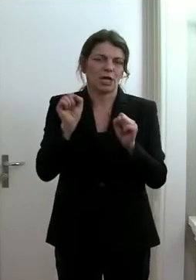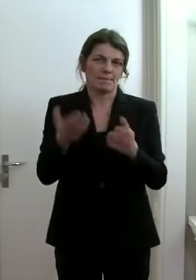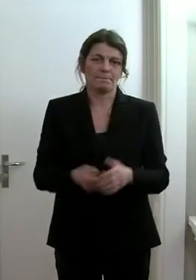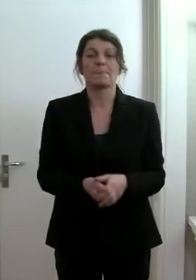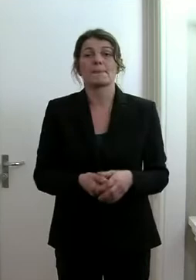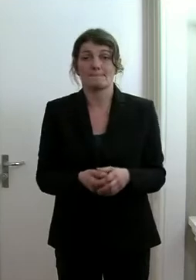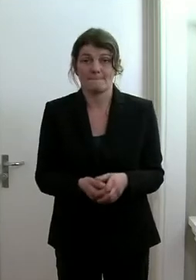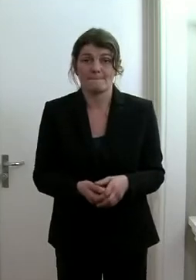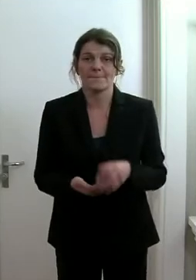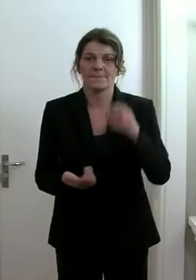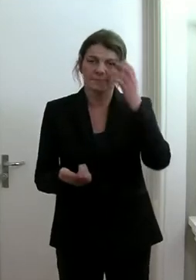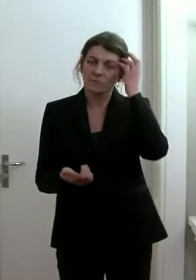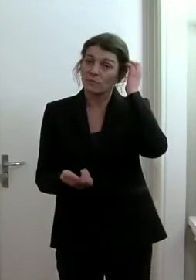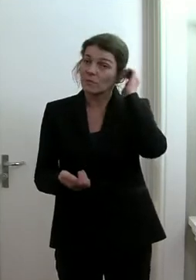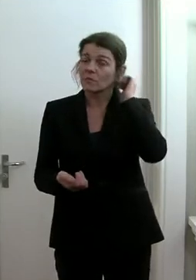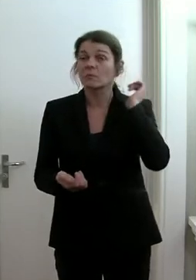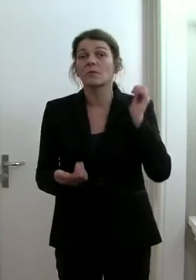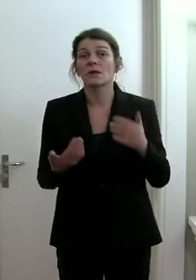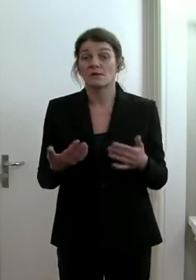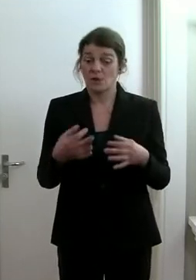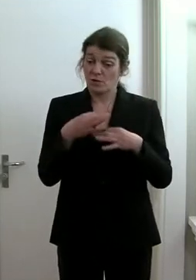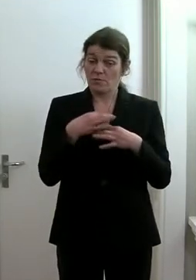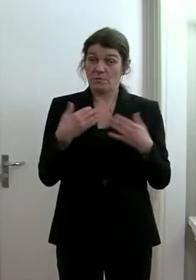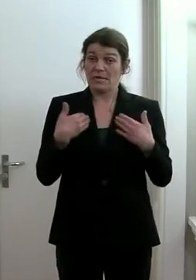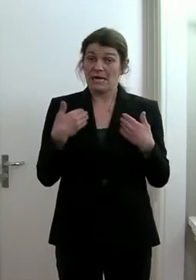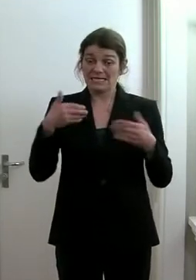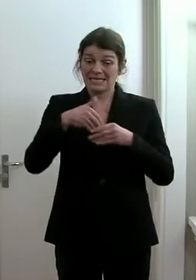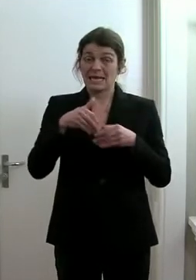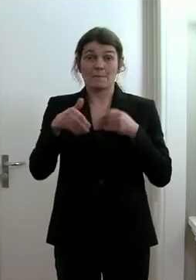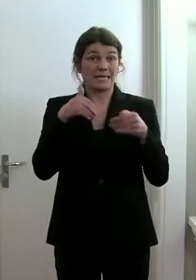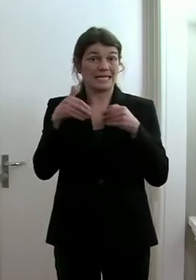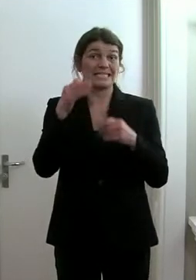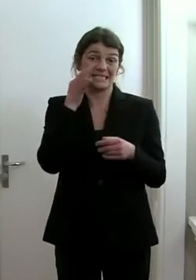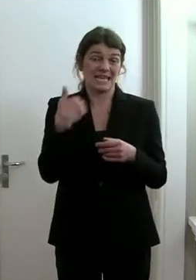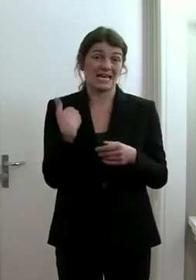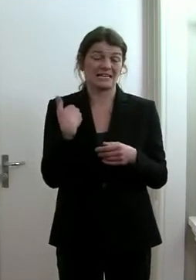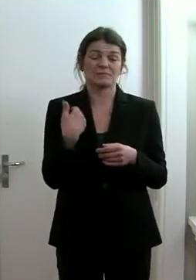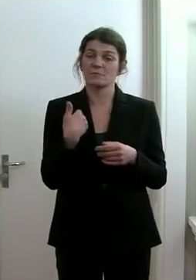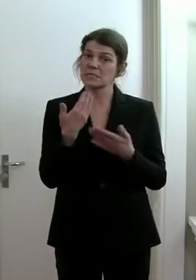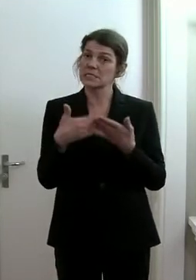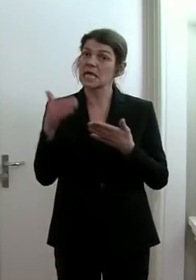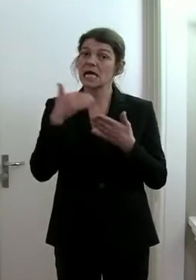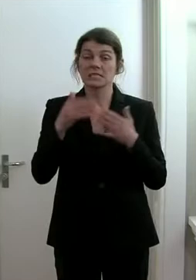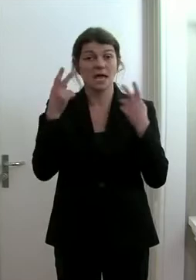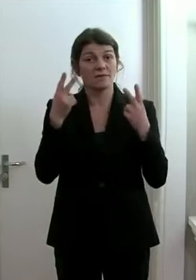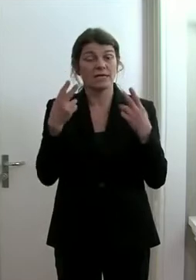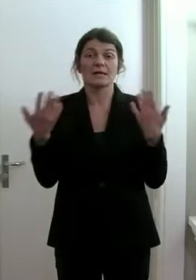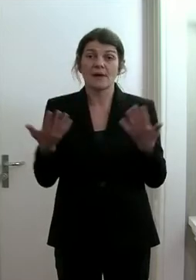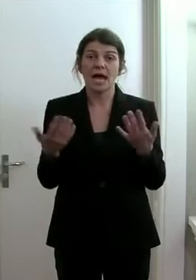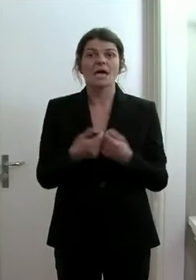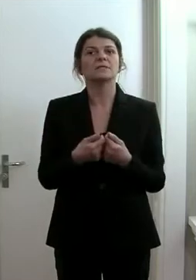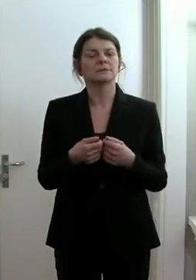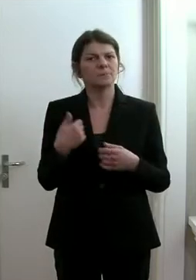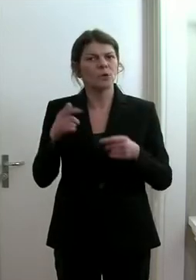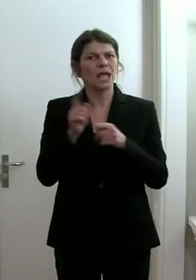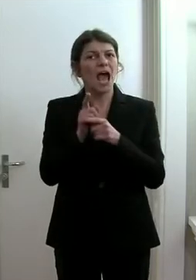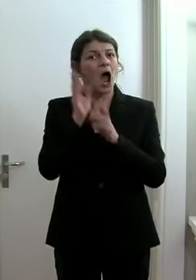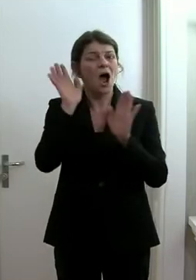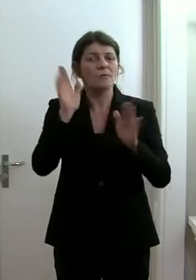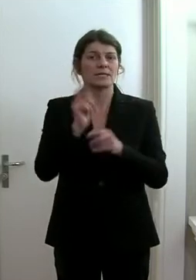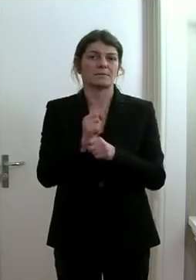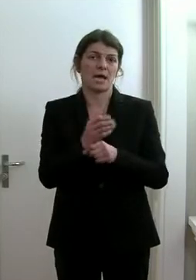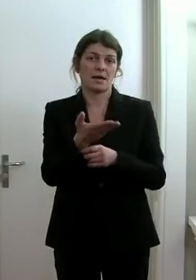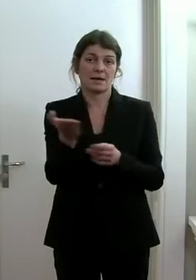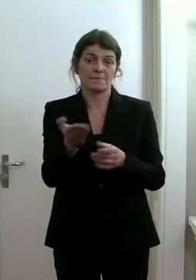Was mir als Innenministerin ein großes Anliegen ist, ist einfach auch noch darauf aufmerksam zu